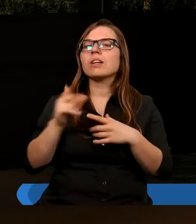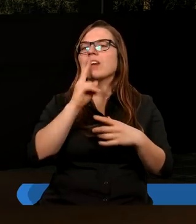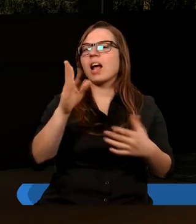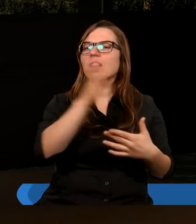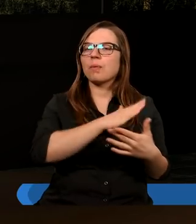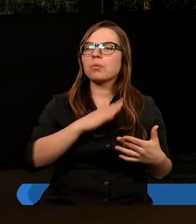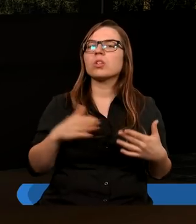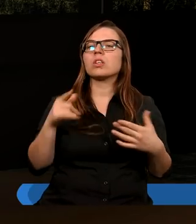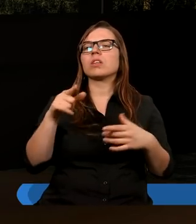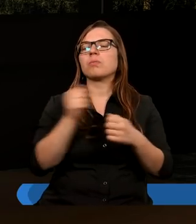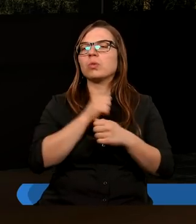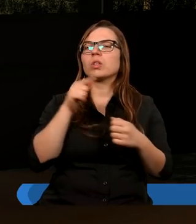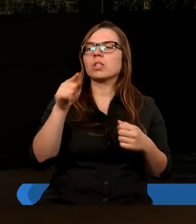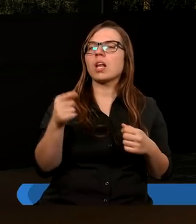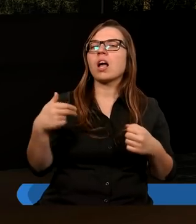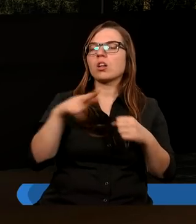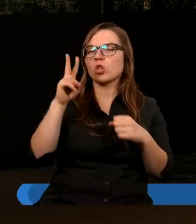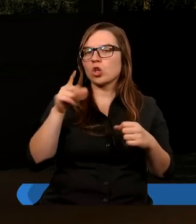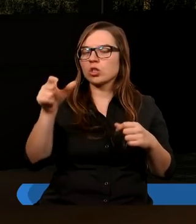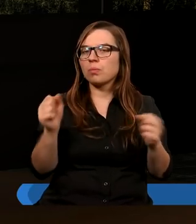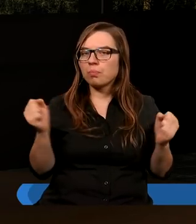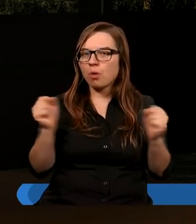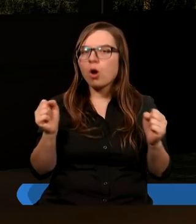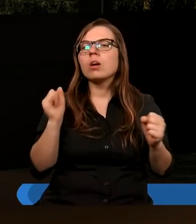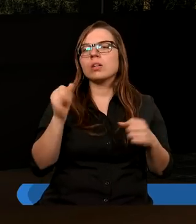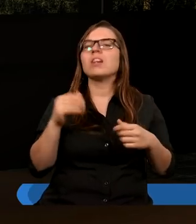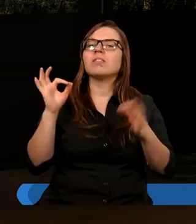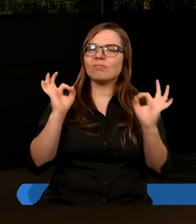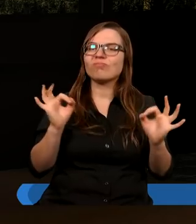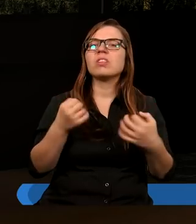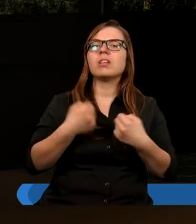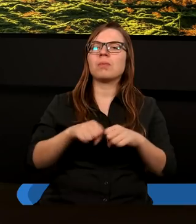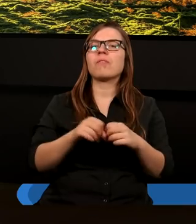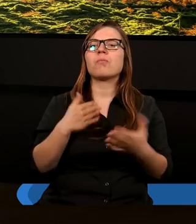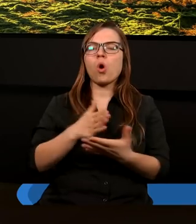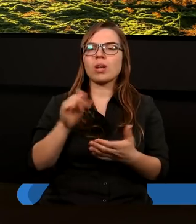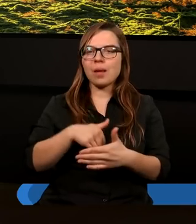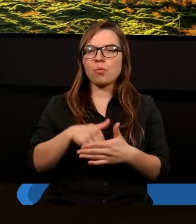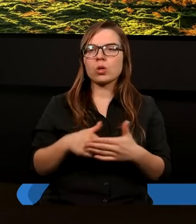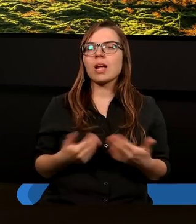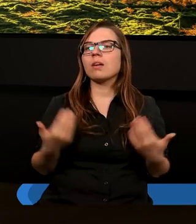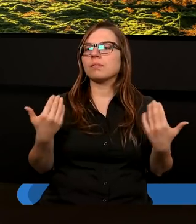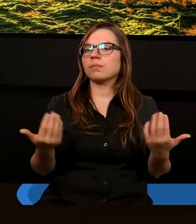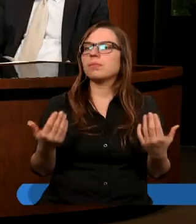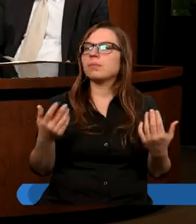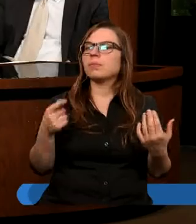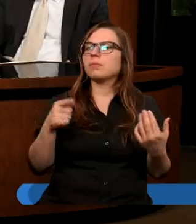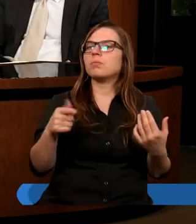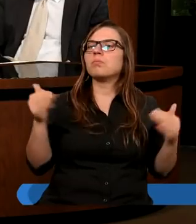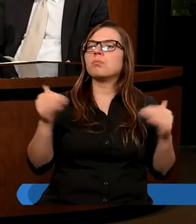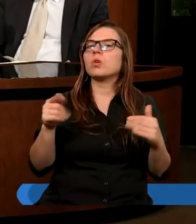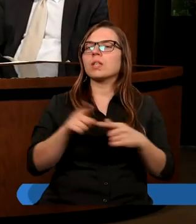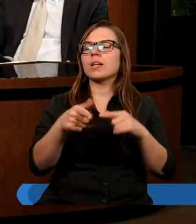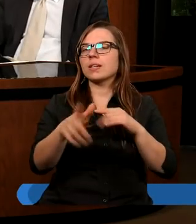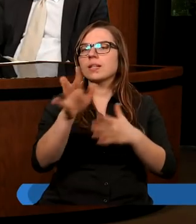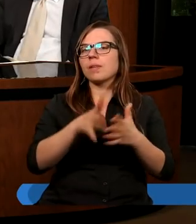narodzie miły mu jest ten, kto się go boi i sprawiedliwie postępuje. Tak jest. Ale tu można z